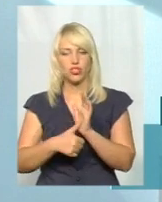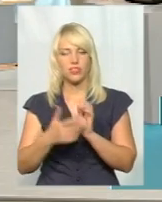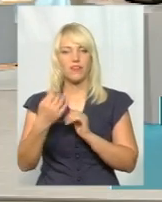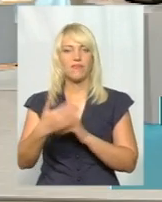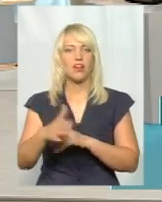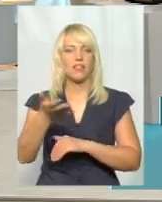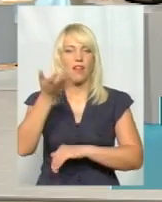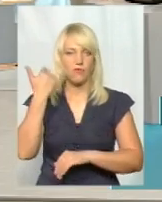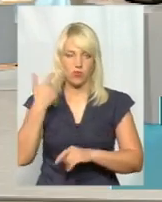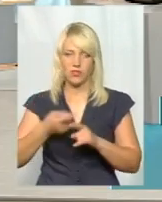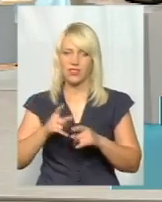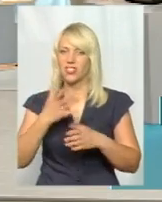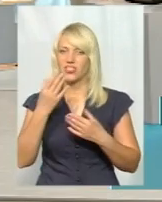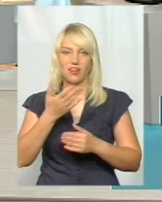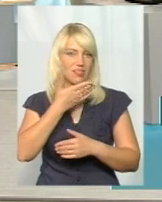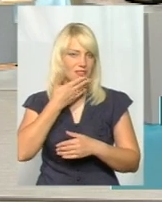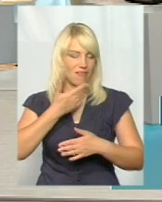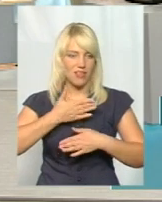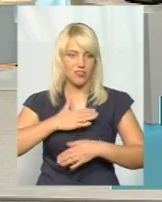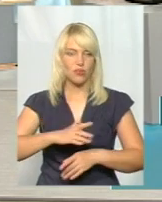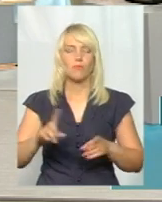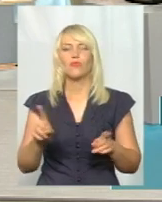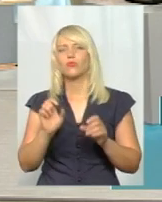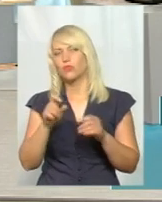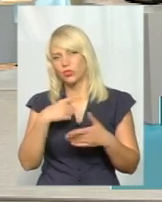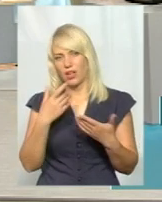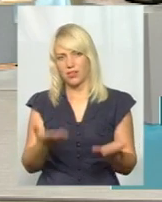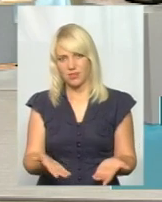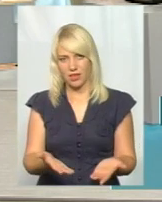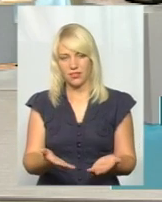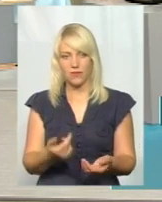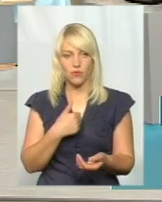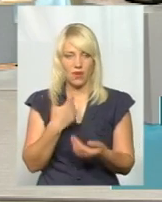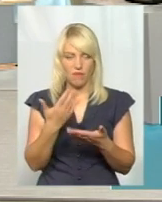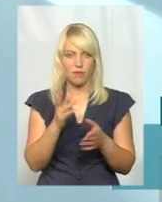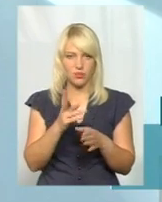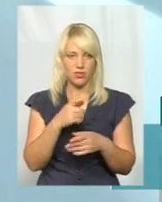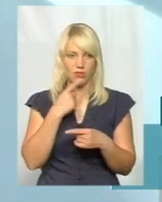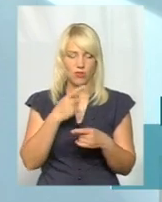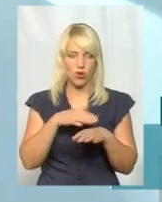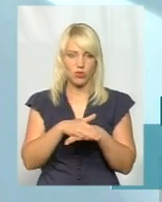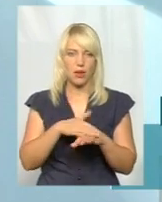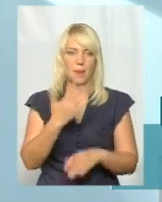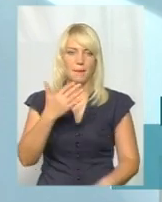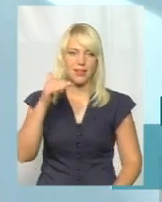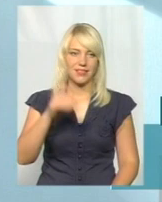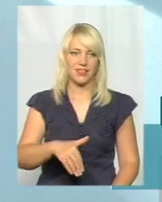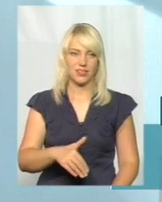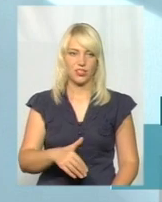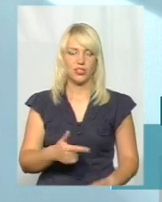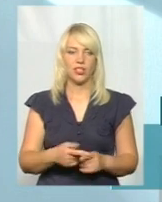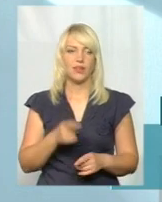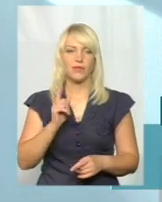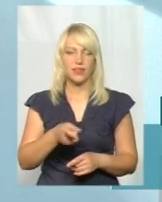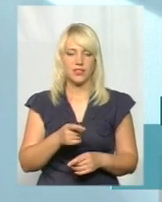І то їх це не влаштовує. Там є, ну що ви може вам сказати? Я ж вам тільки проводив розрахунки. 5 тисяч, і нічого не виходить. Це